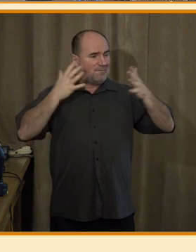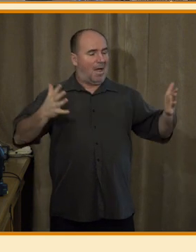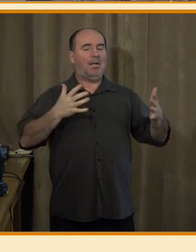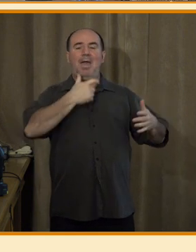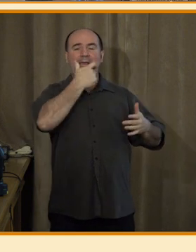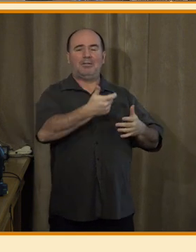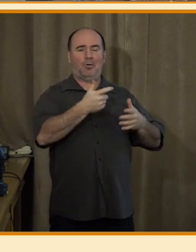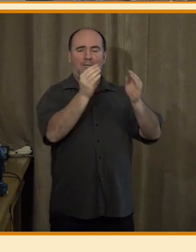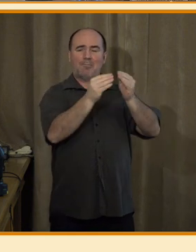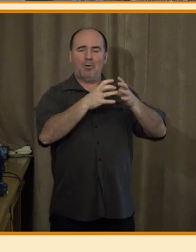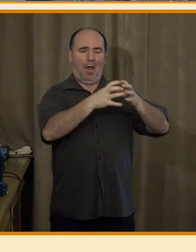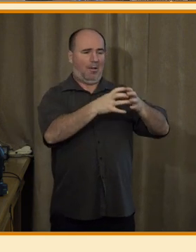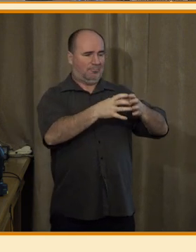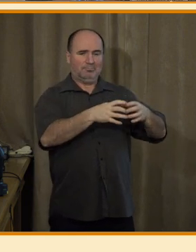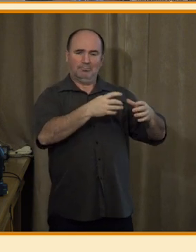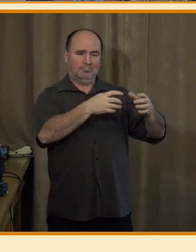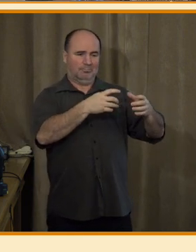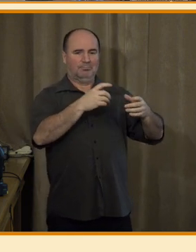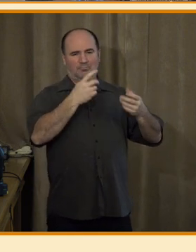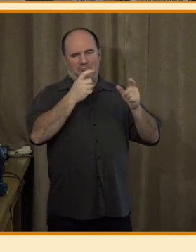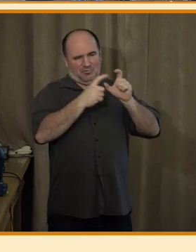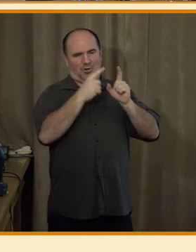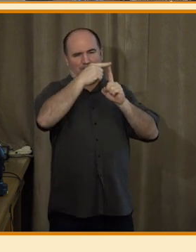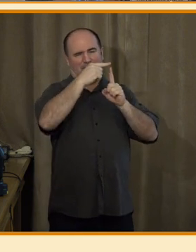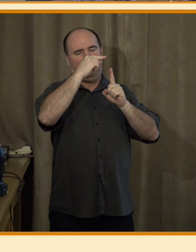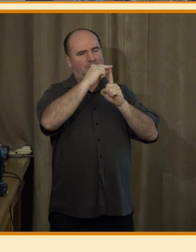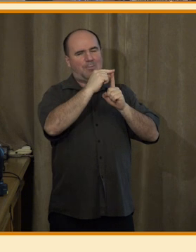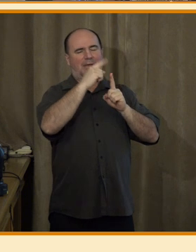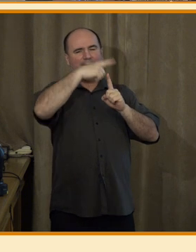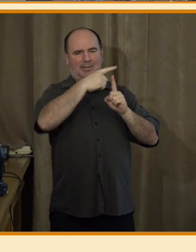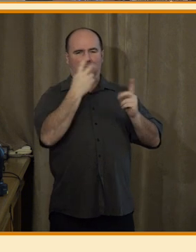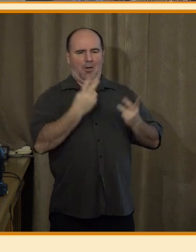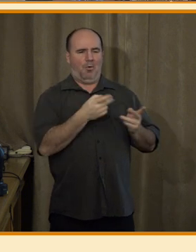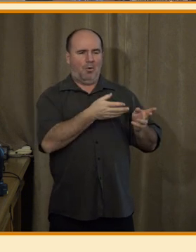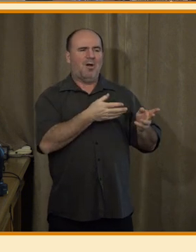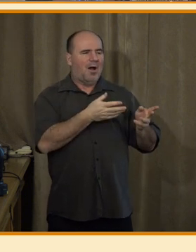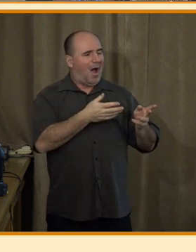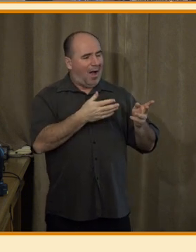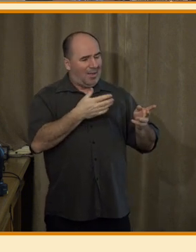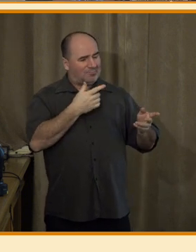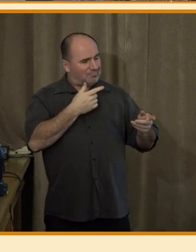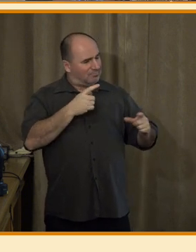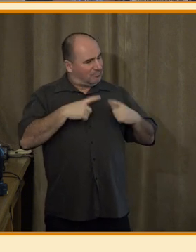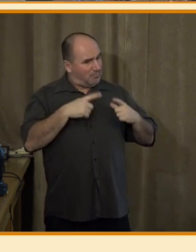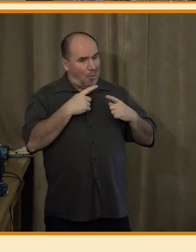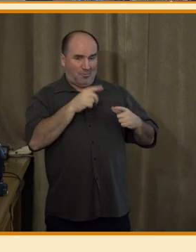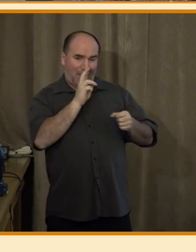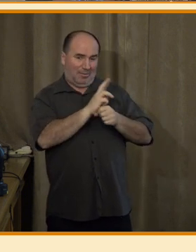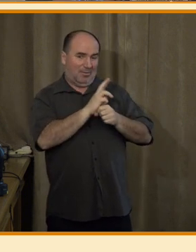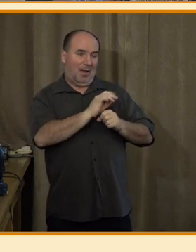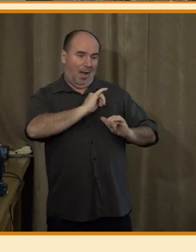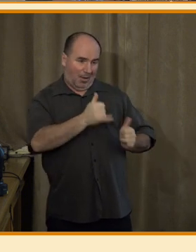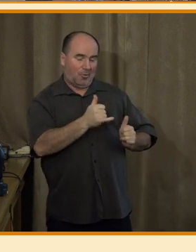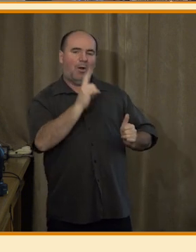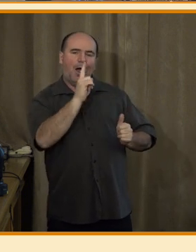není možná, i kdy se to jeví, že to vlastně okamžitě odpoví a dávám to nějaký závěr, ale je potřeba na to dávat velký